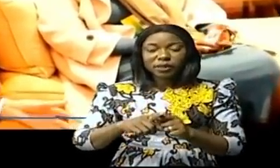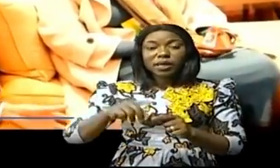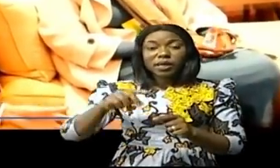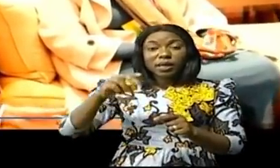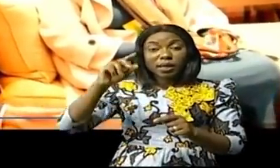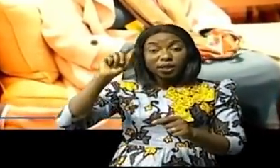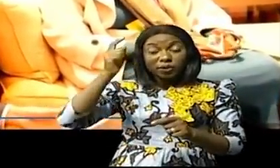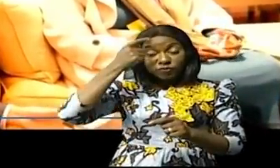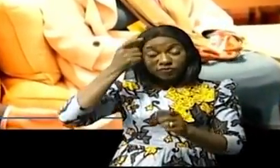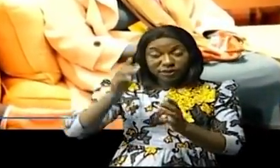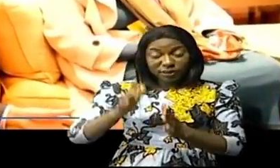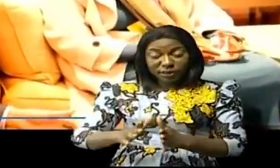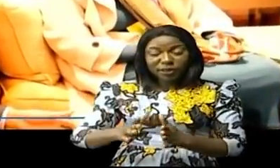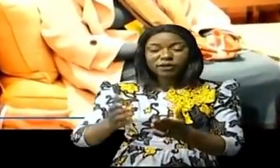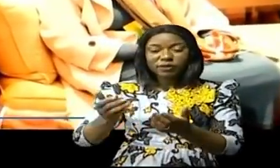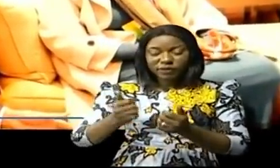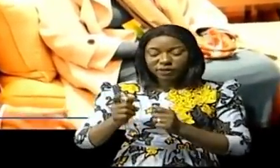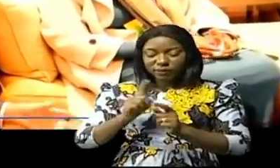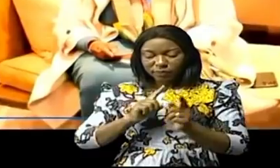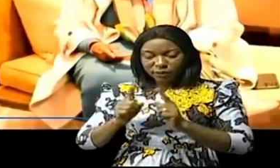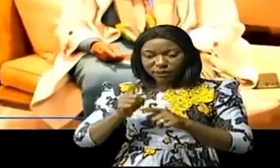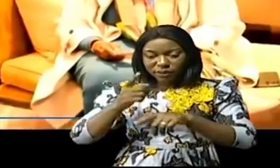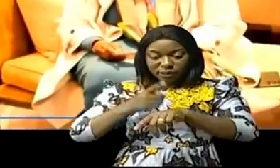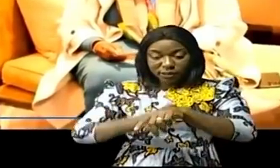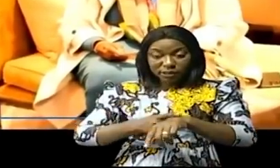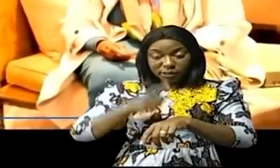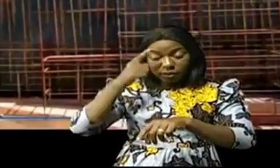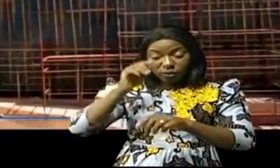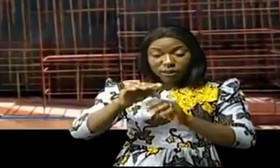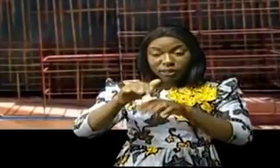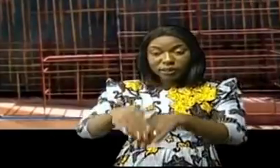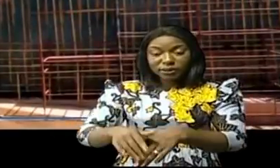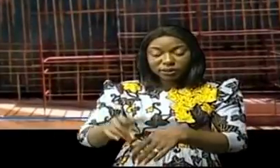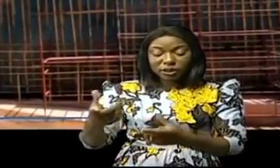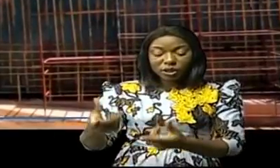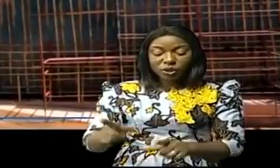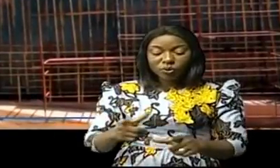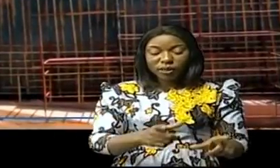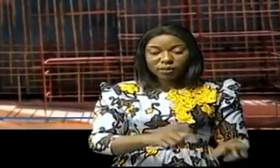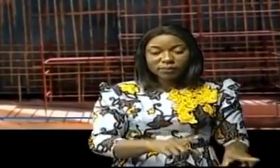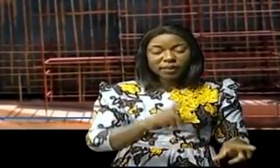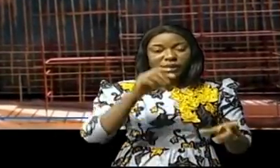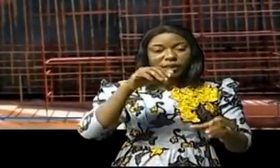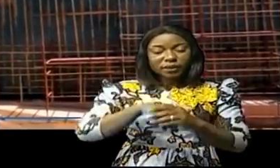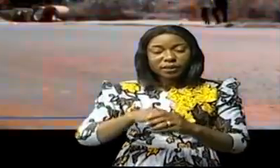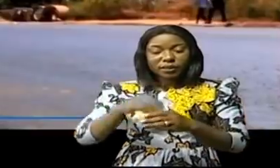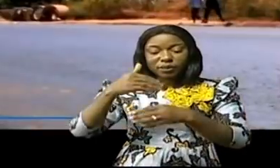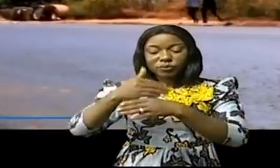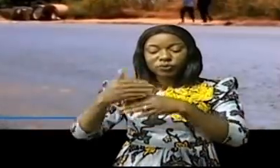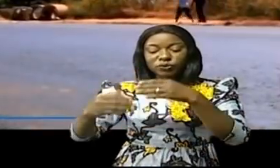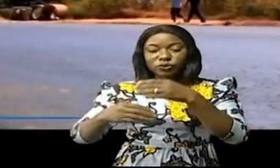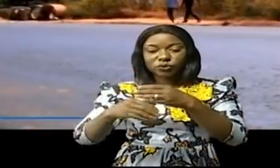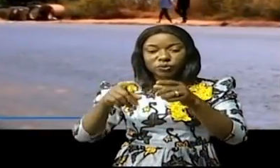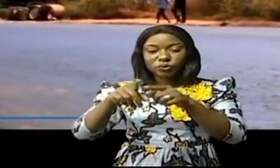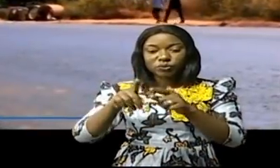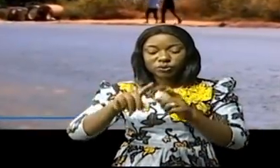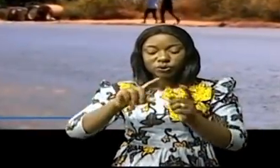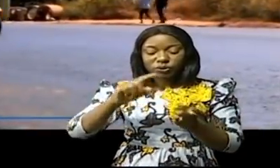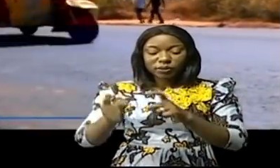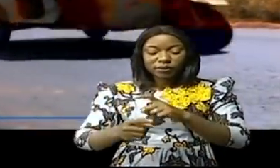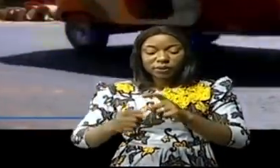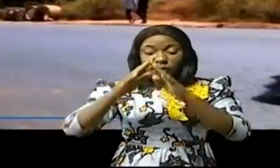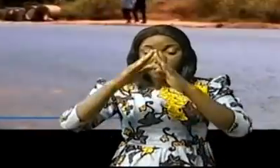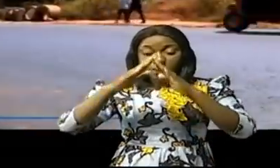ses services, surtout en cette période où elle a engagé le Roulaba dans le processus de construction et de modernisation des